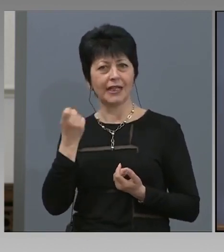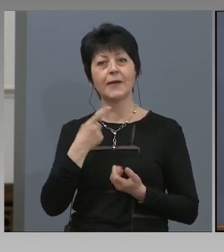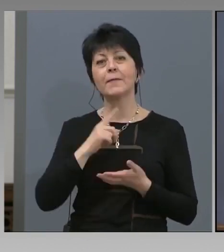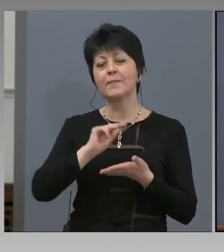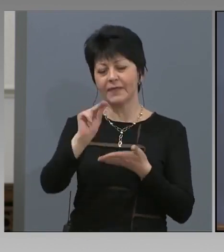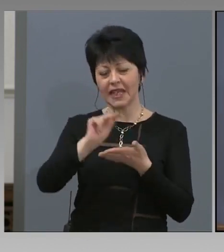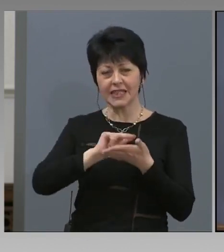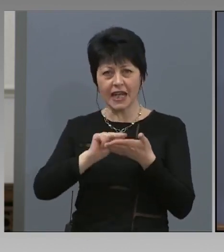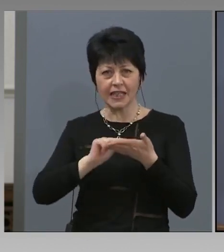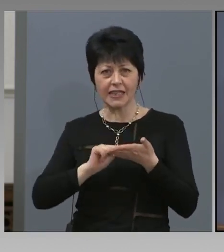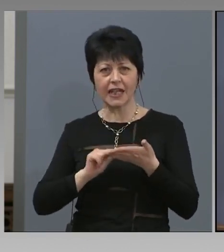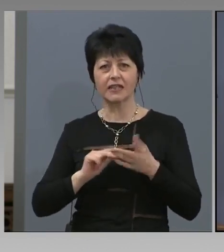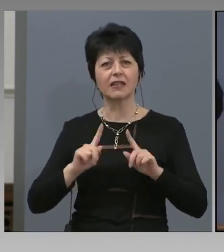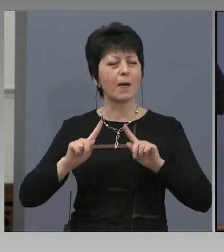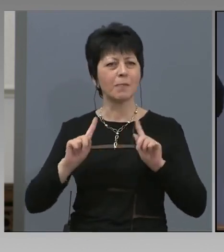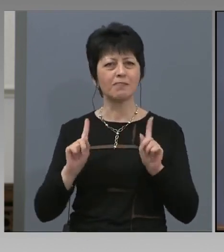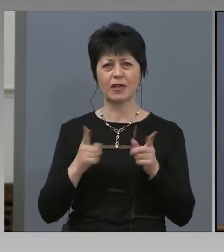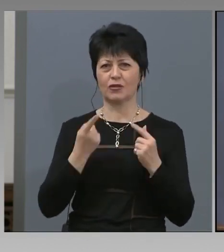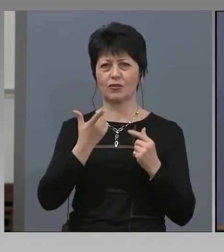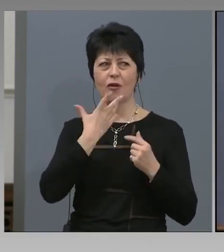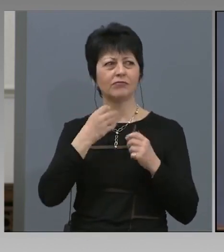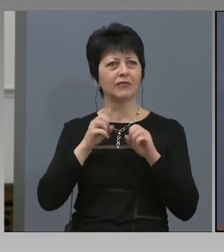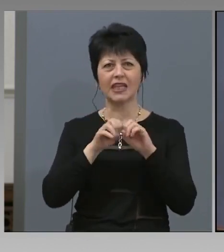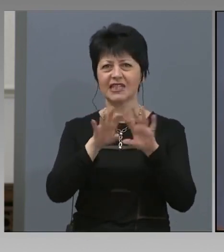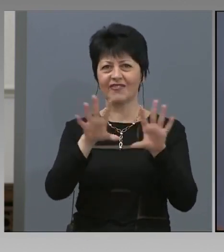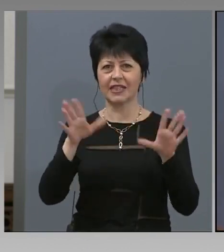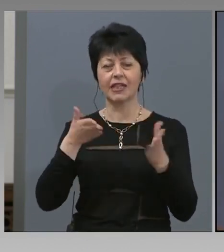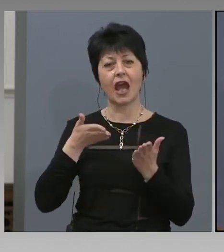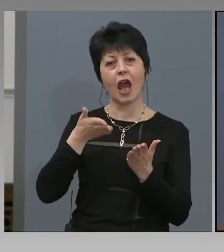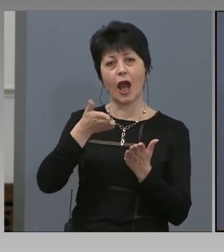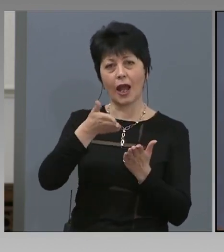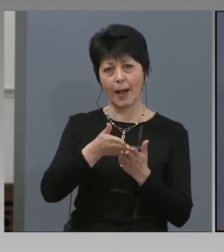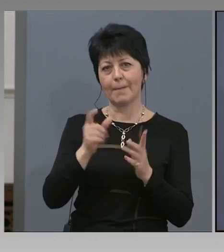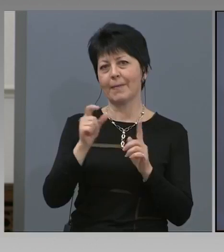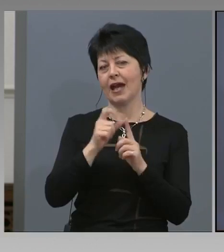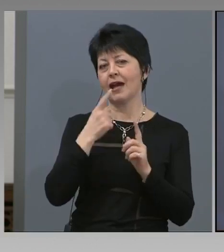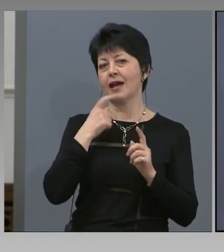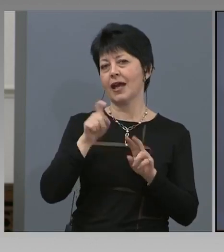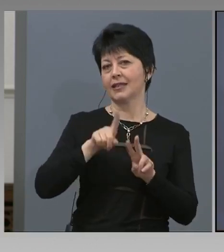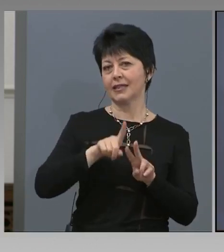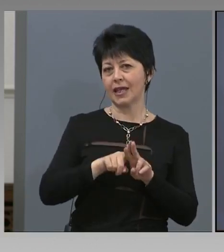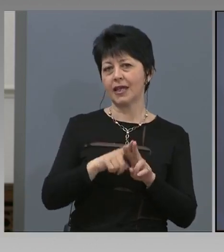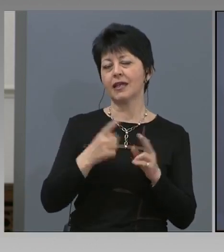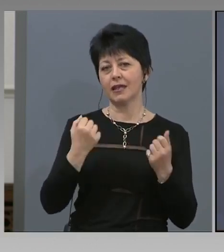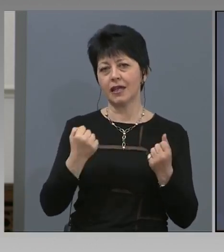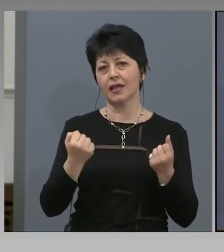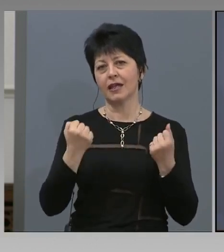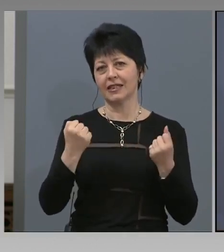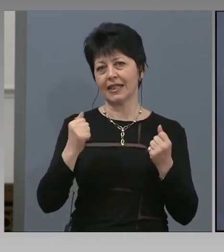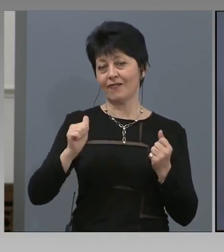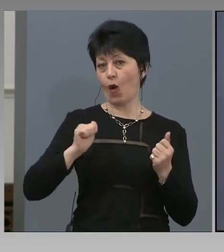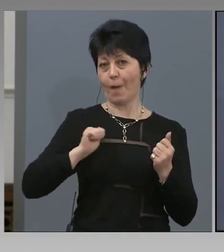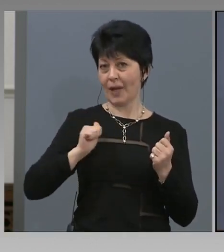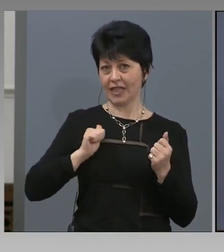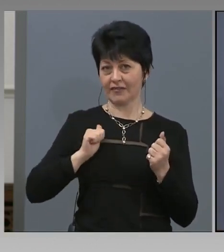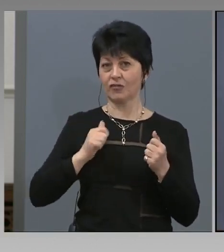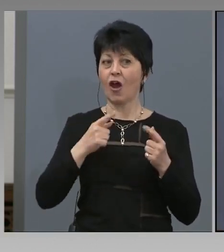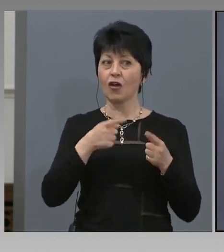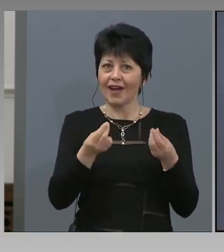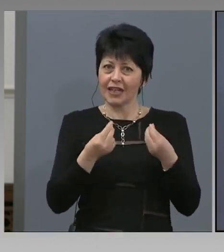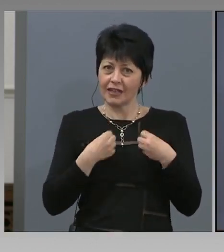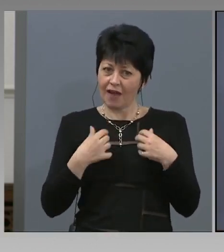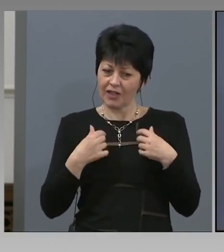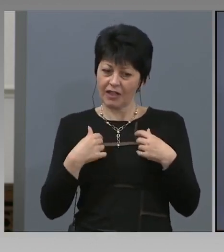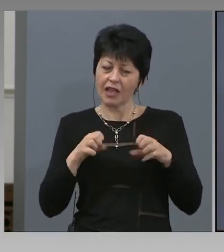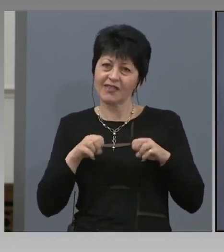с така нареченото бързо известие към резиитата и съответно към Министерство на здравопазването. Това нещо ни дава възможност много по